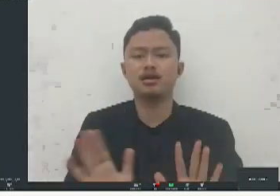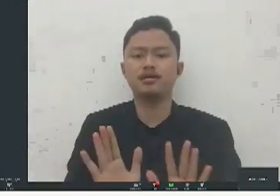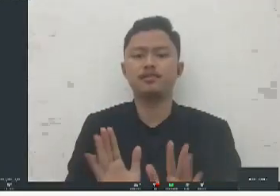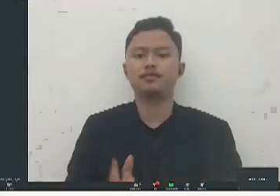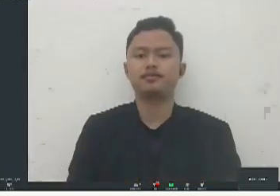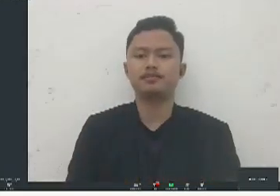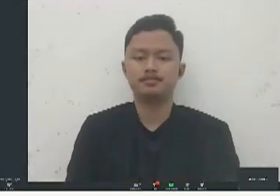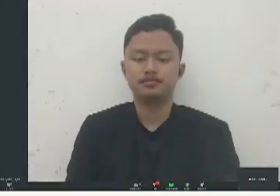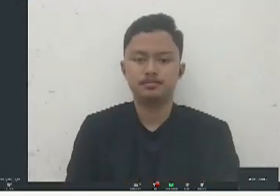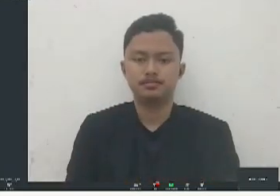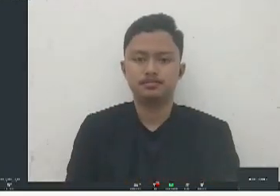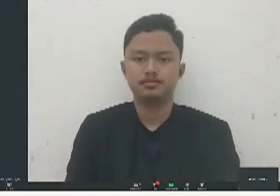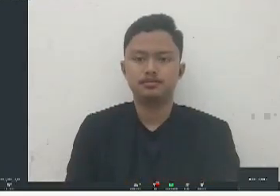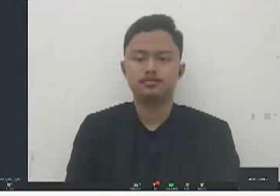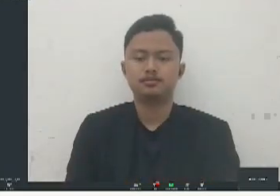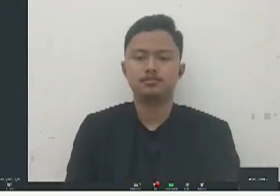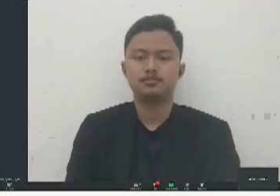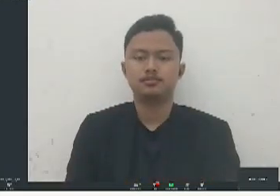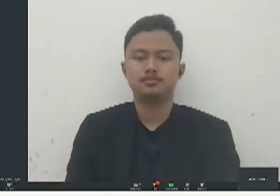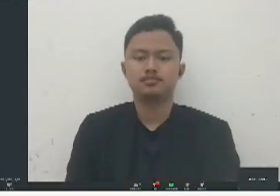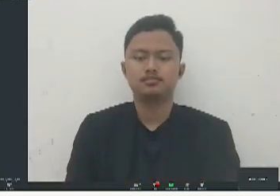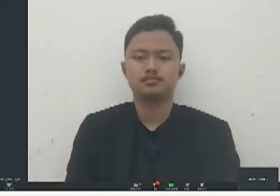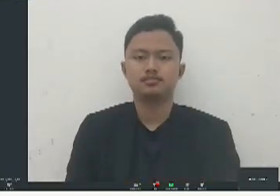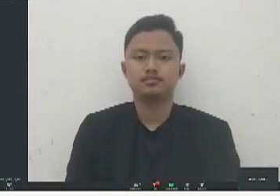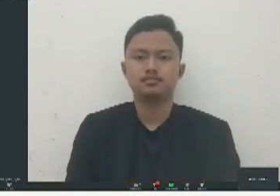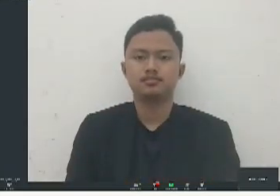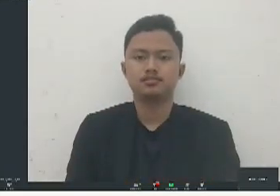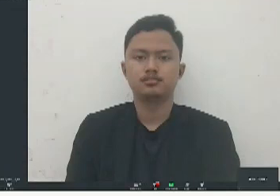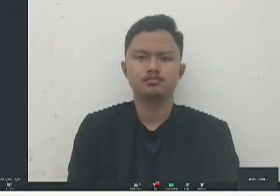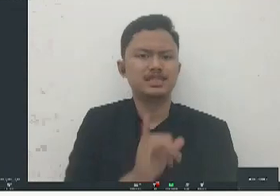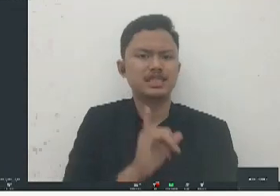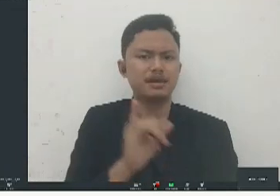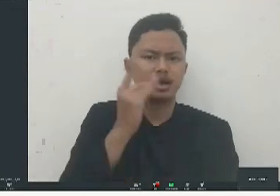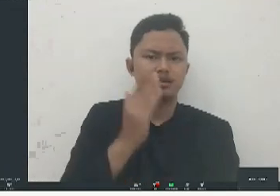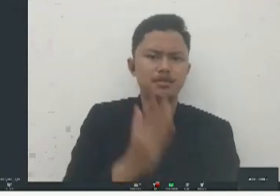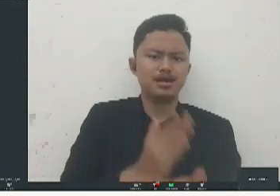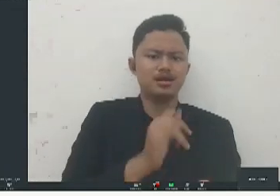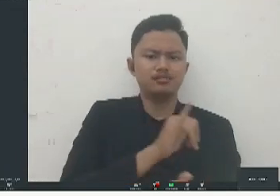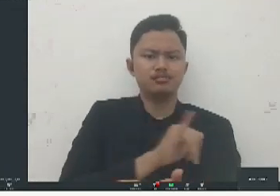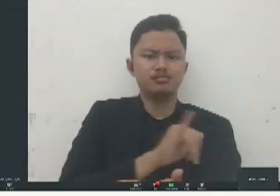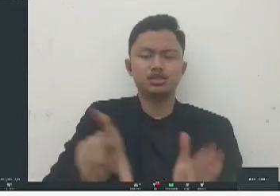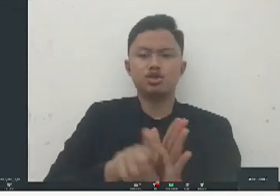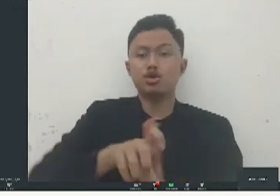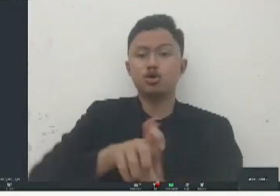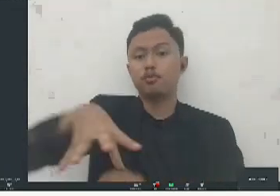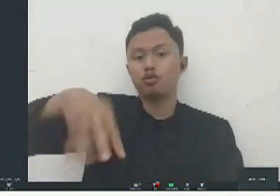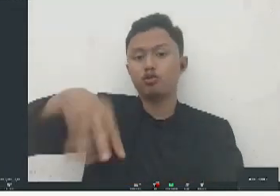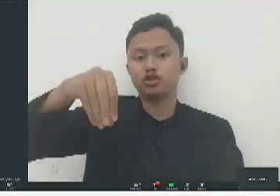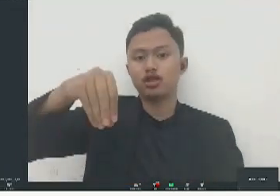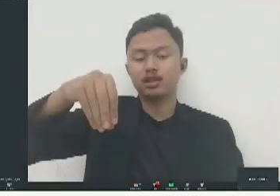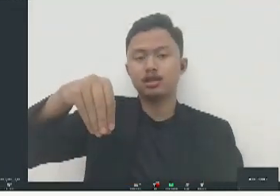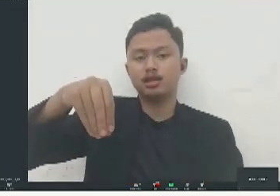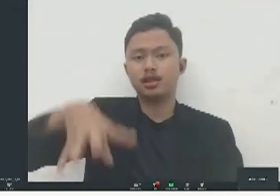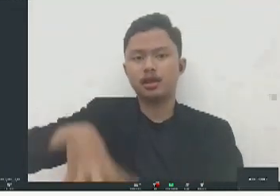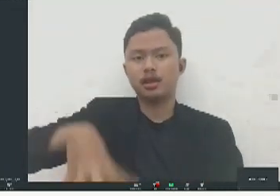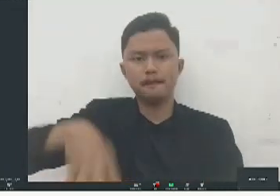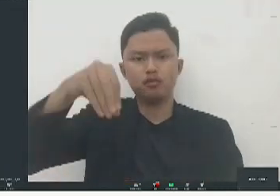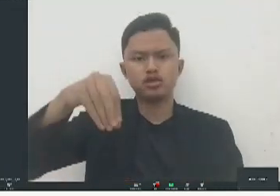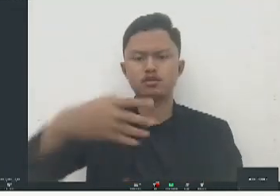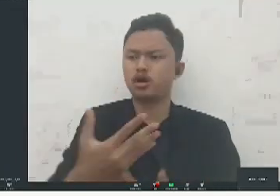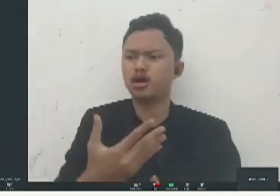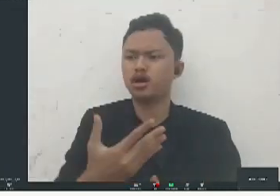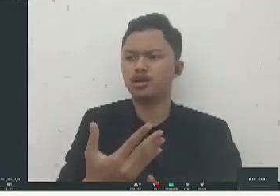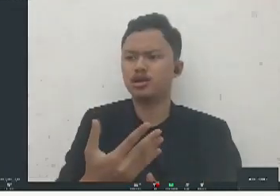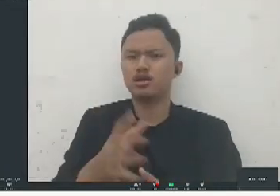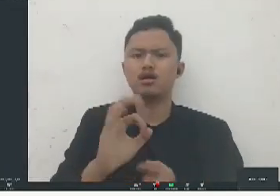gitu nah terus juga konsistensi kebijakan sih kadang di pusat ya kadang mungkin faktor otonomi daerah